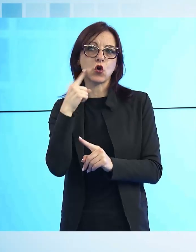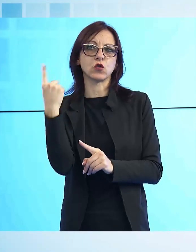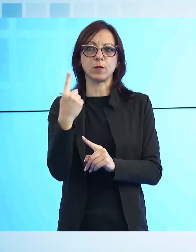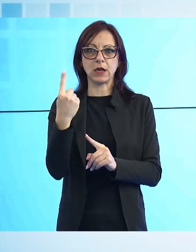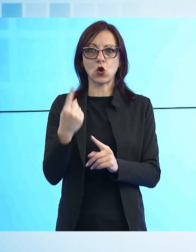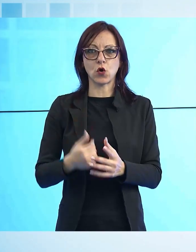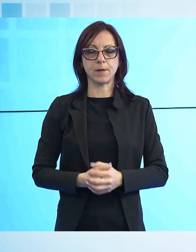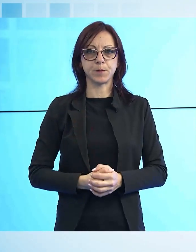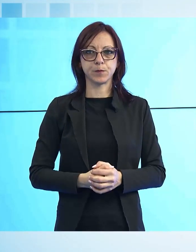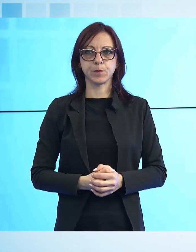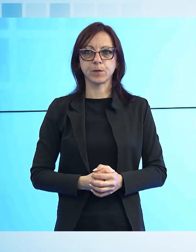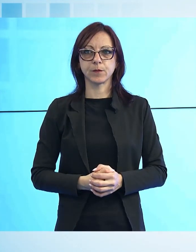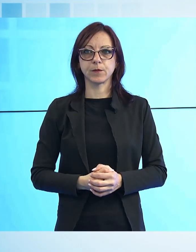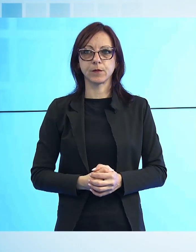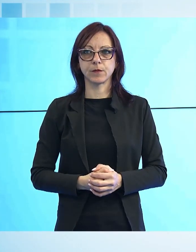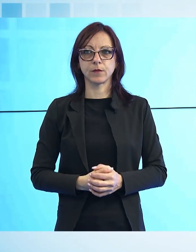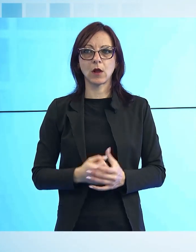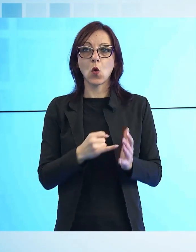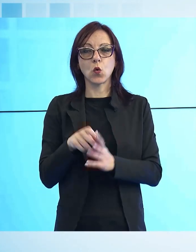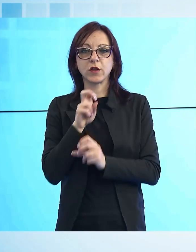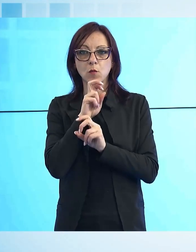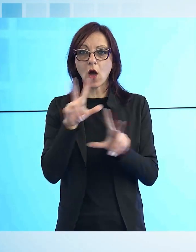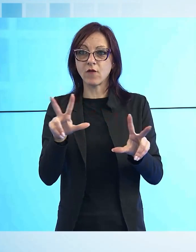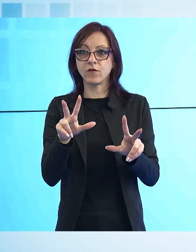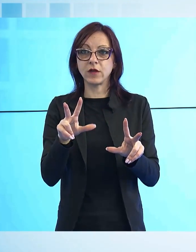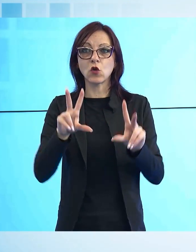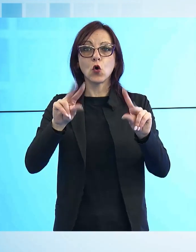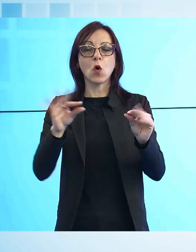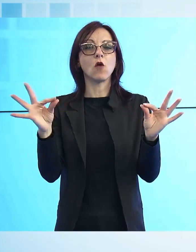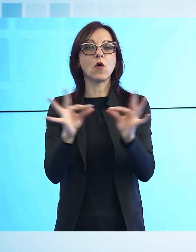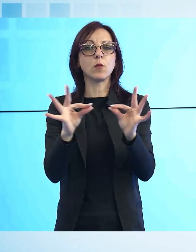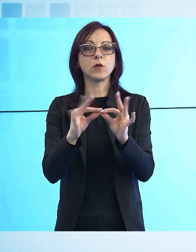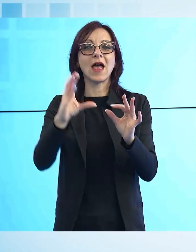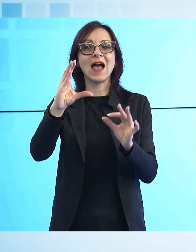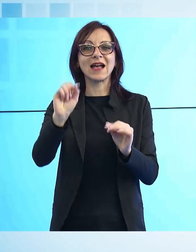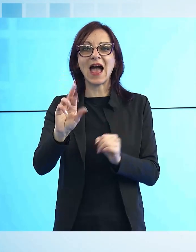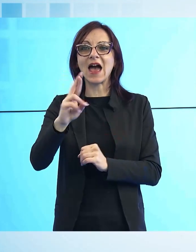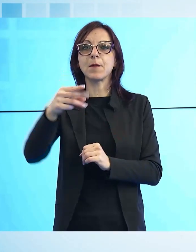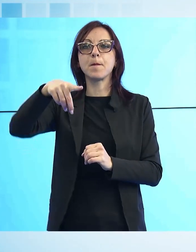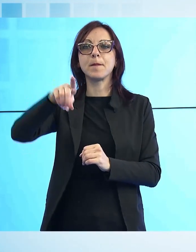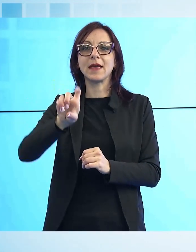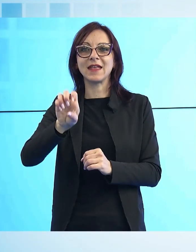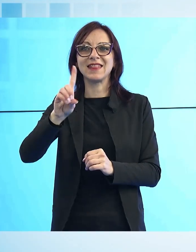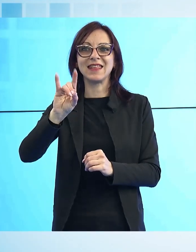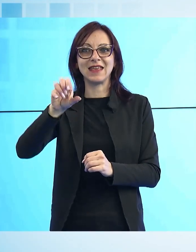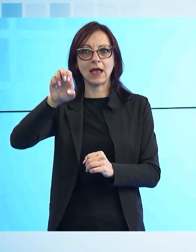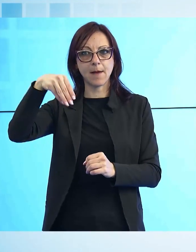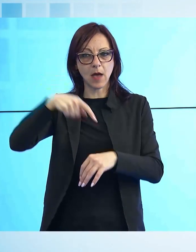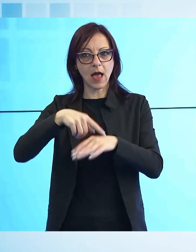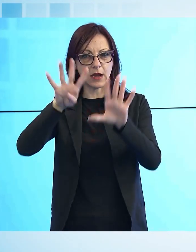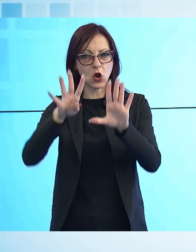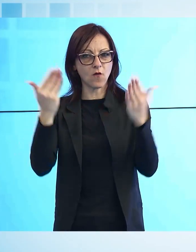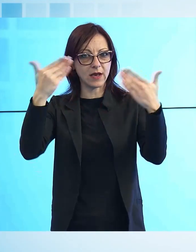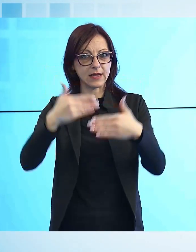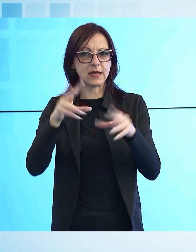Un ultimo avviso questa sera appuntamento con una nuova puntata di Carpe Diem alle 21. Si parlerà di giovani e di un